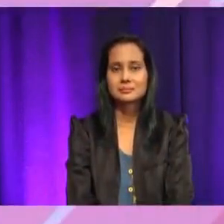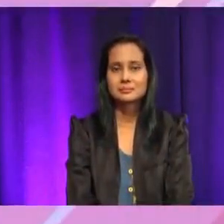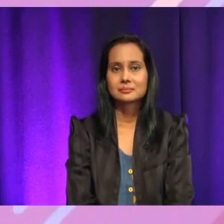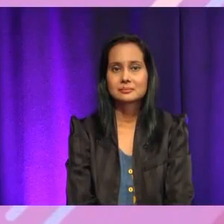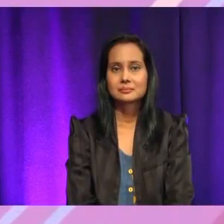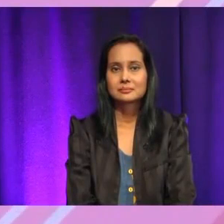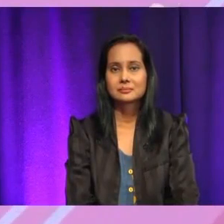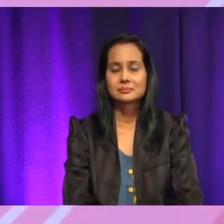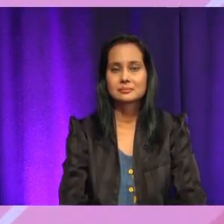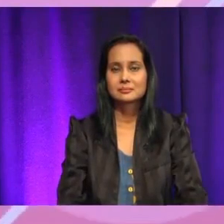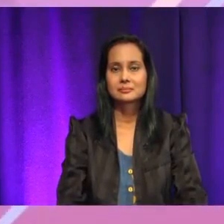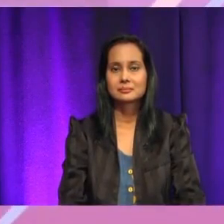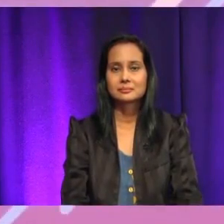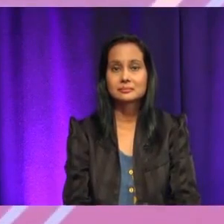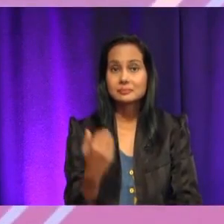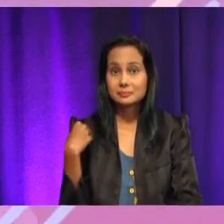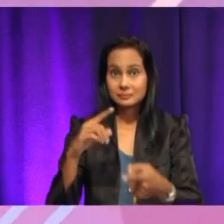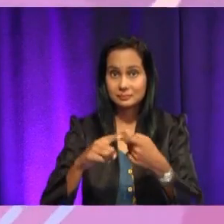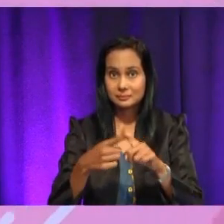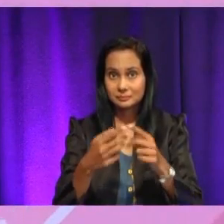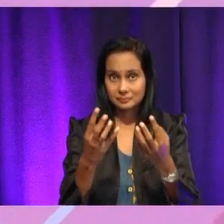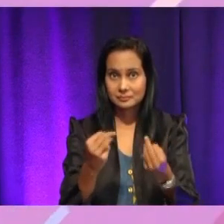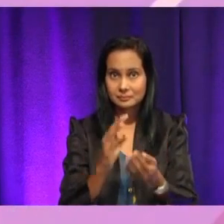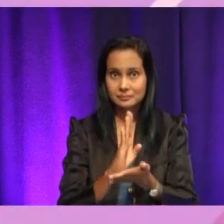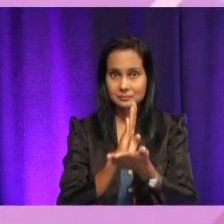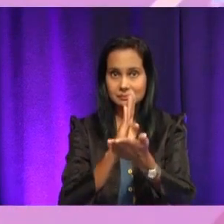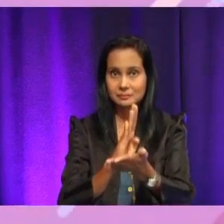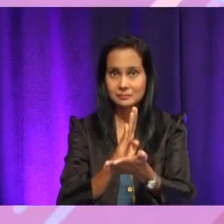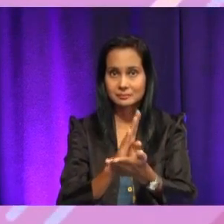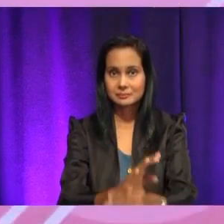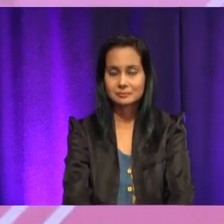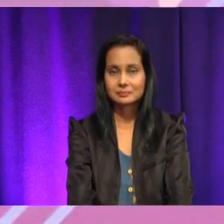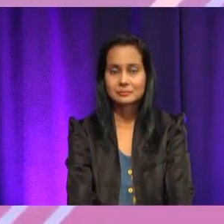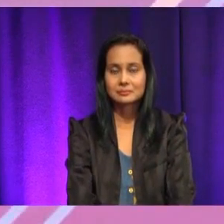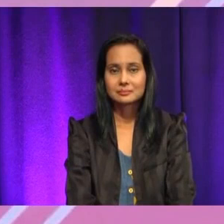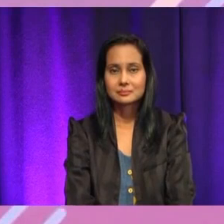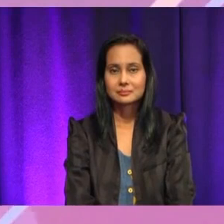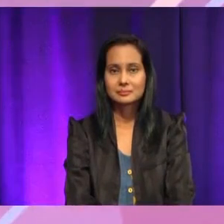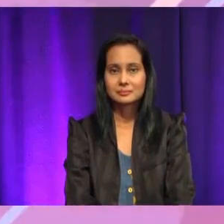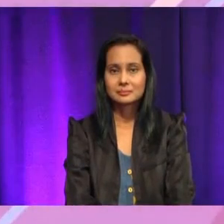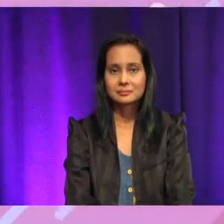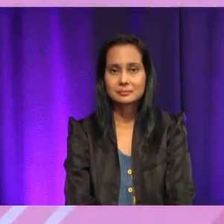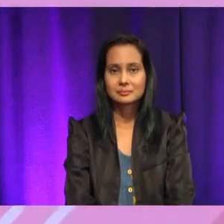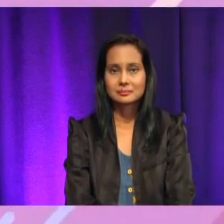Atau ada kawan-kawan lain yang nak bantu? Okey. Ada, Cikgu?